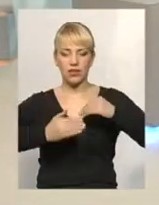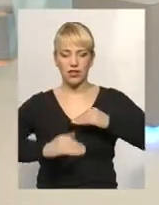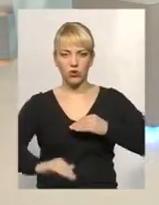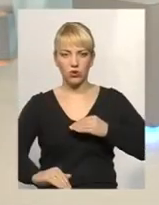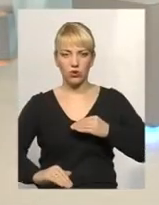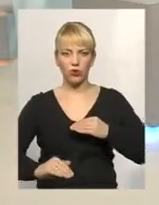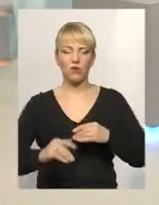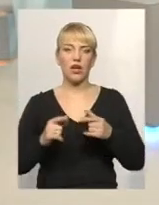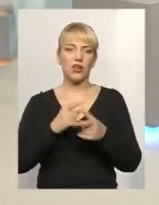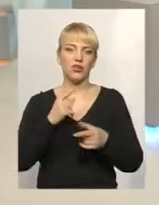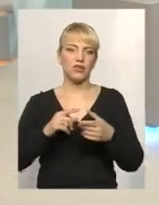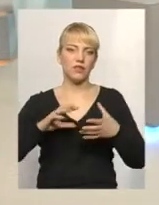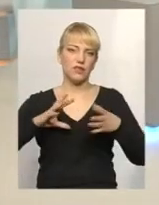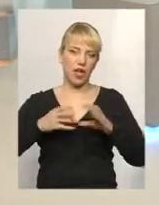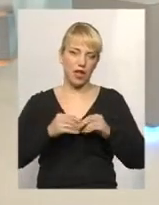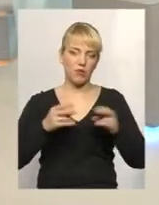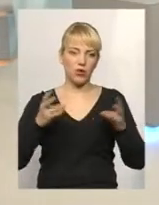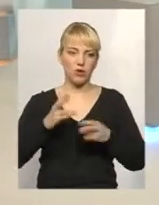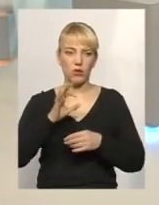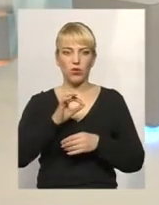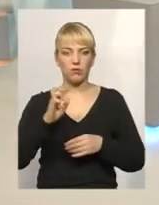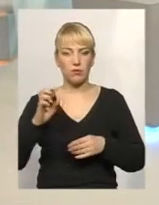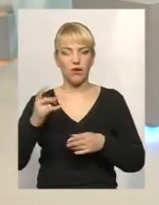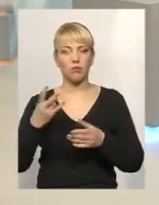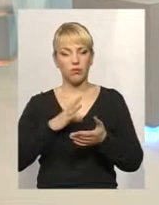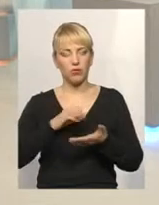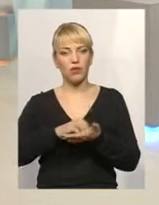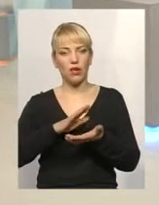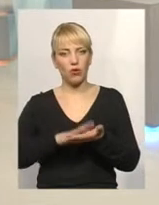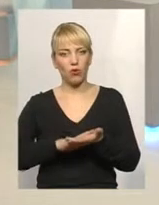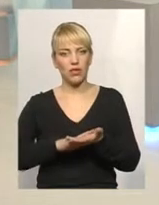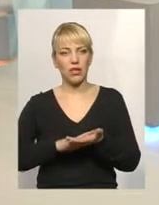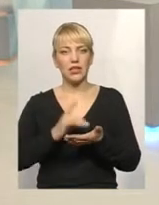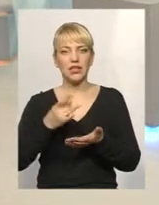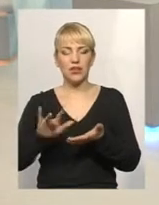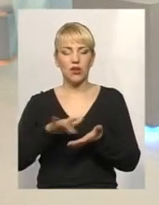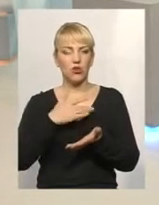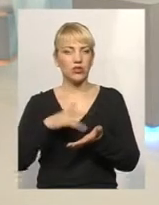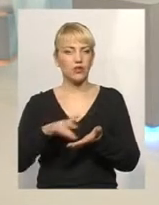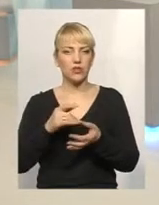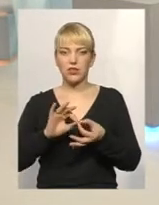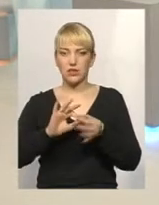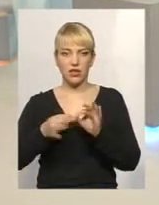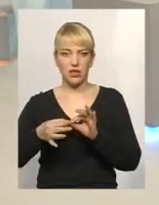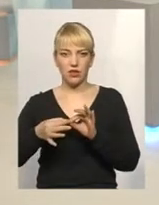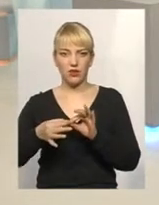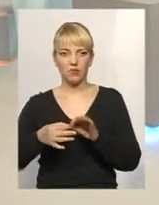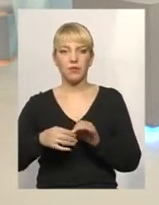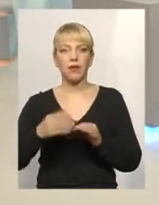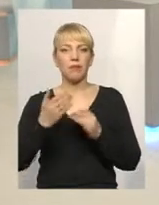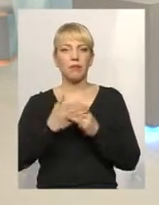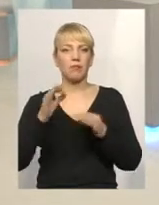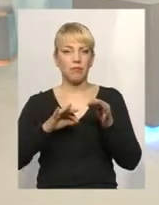загальні потреби ОСБ, то, відповідно, вона би нарахована. Просто це розрахувати, ну, це складно. Пільга